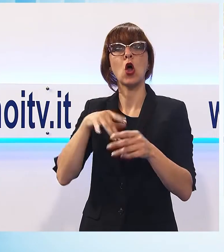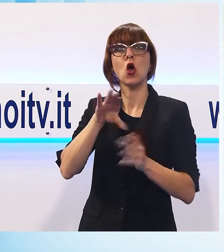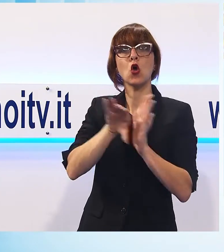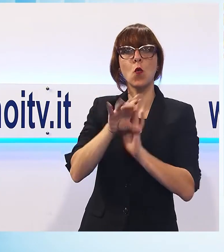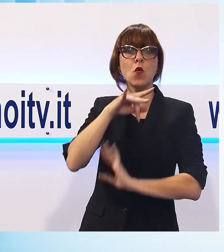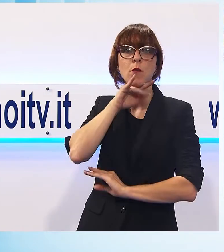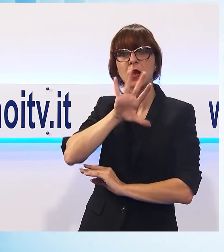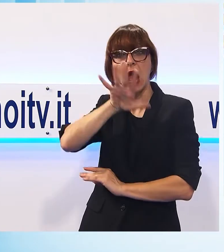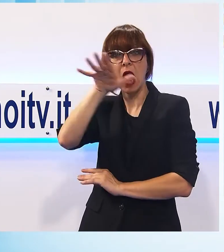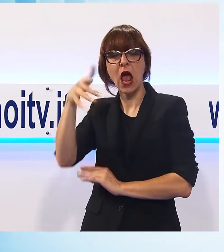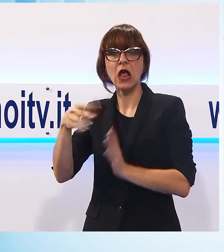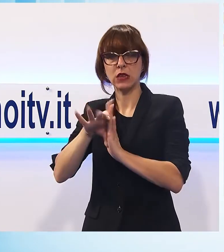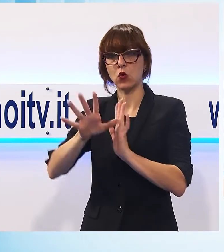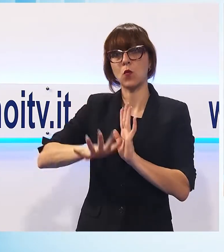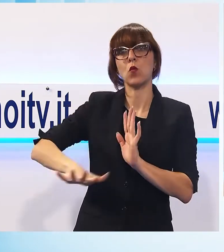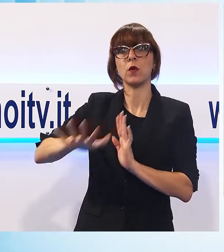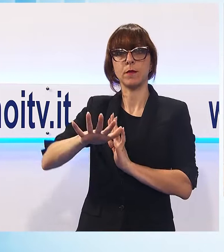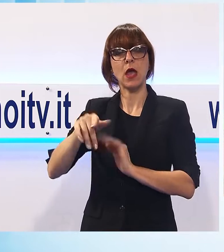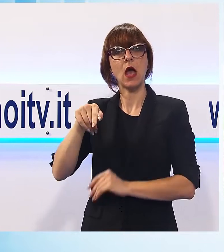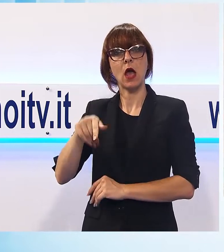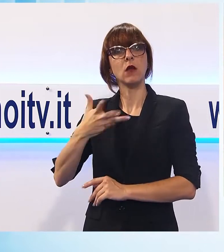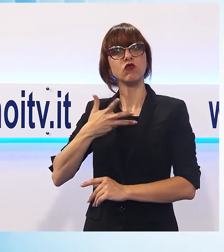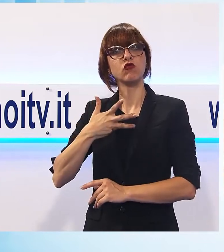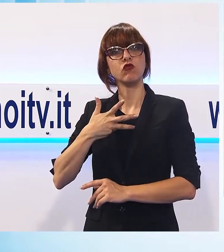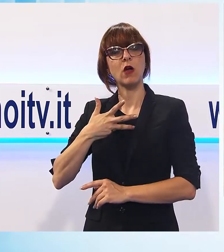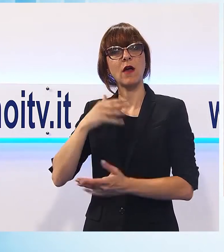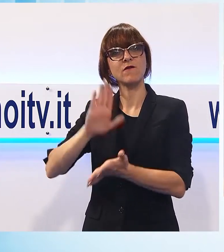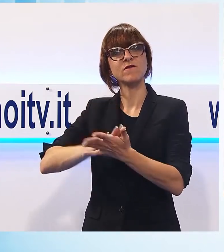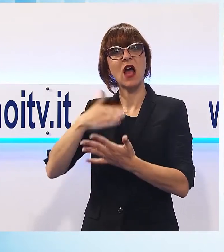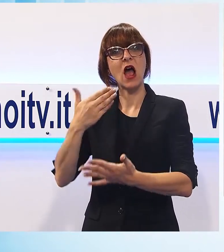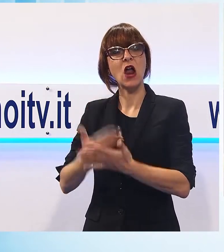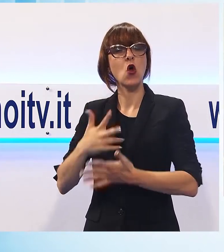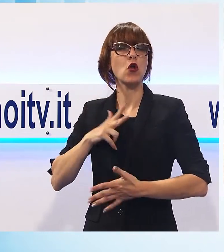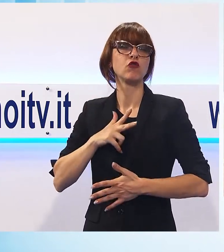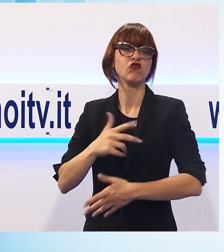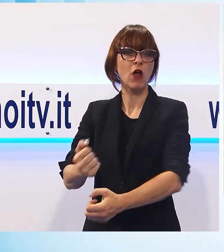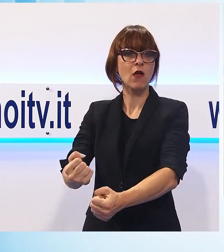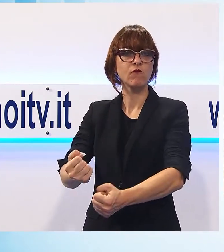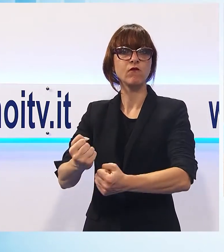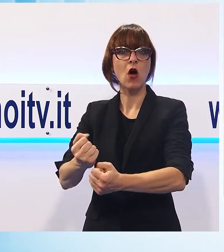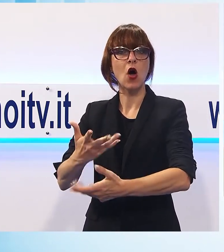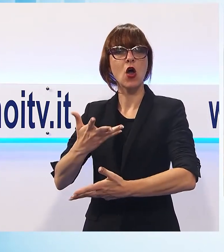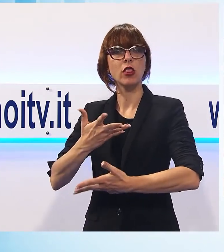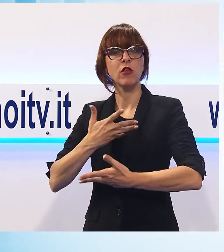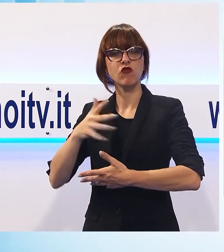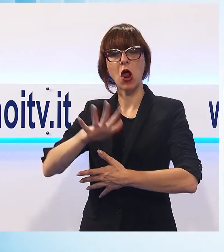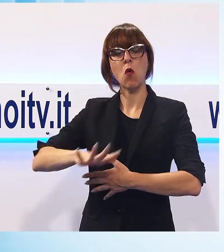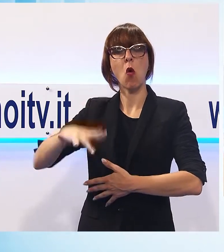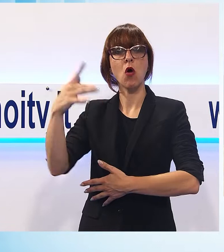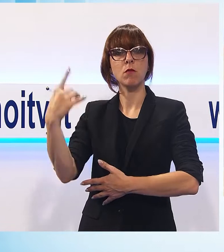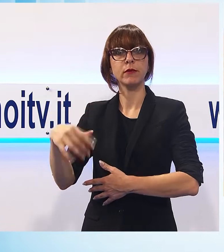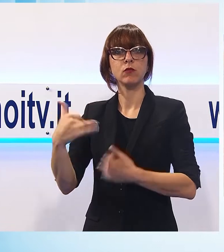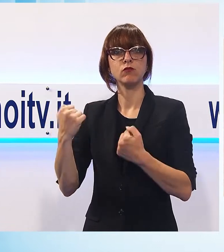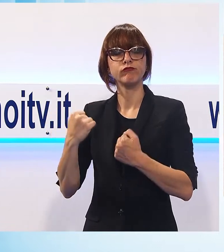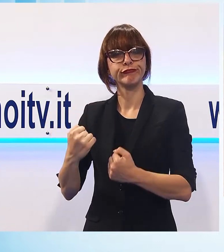gli altri comuni della Piana. La valenza sociale che assume questo luogo è